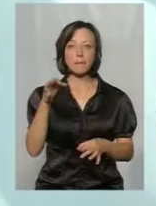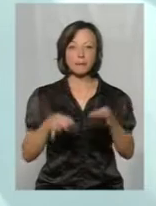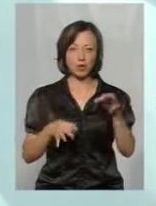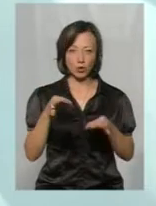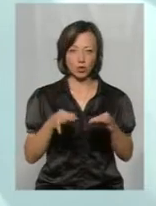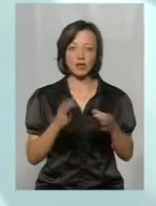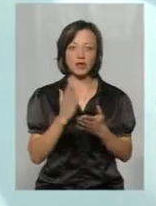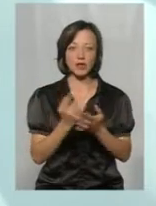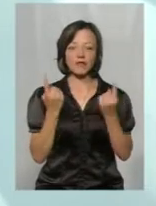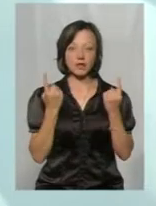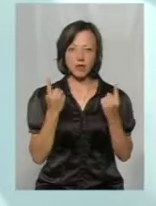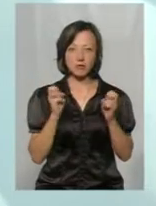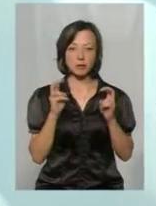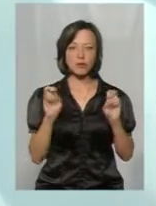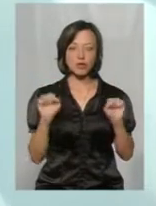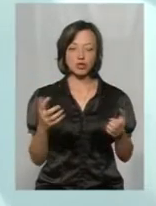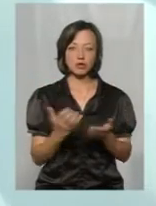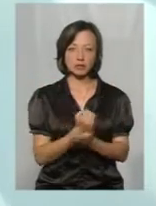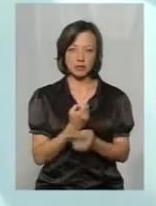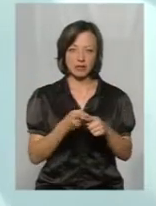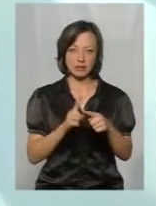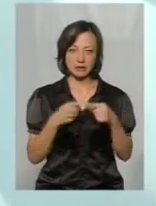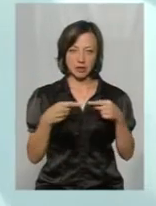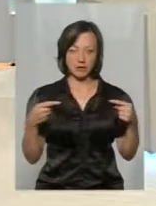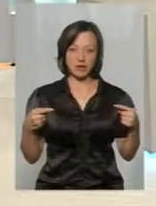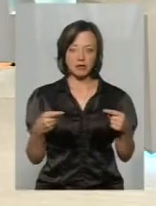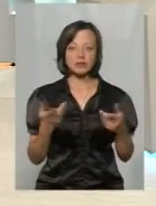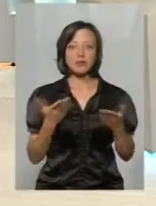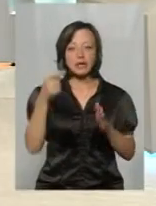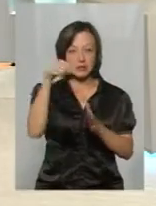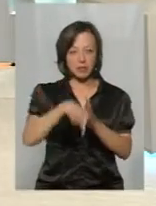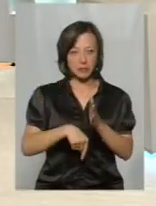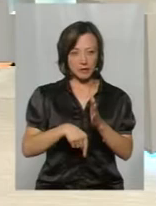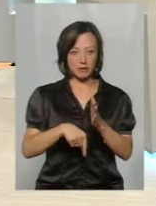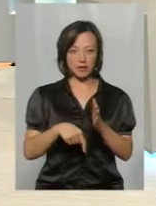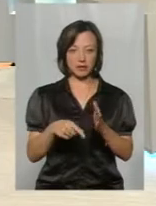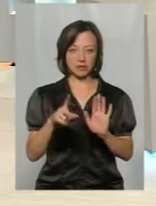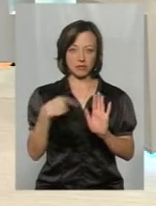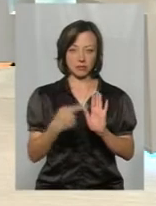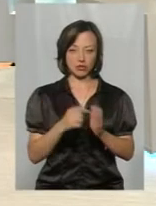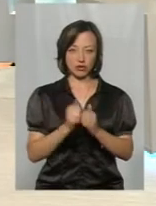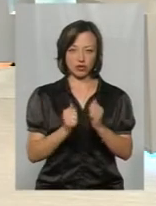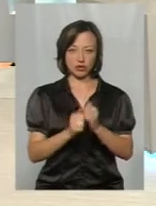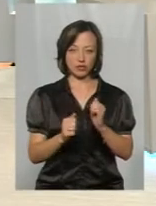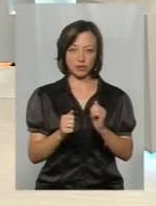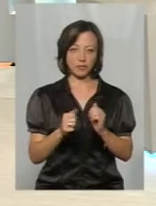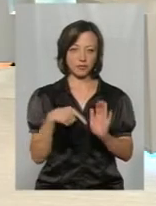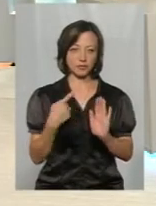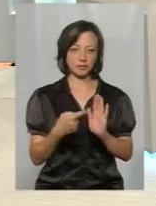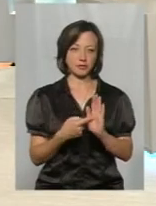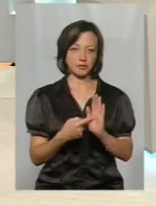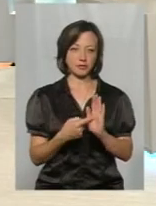є велика небезпека, що можна знайти вибухно-незпечні предмети. А на яких глибині вони найчастіше знаходяться? Ну,